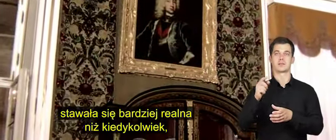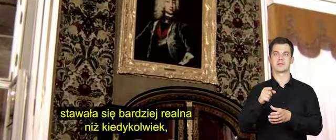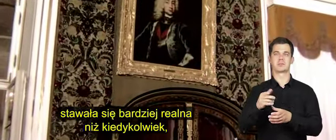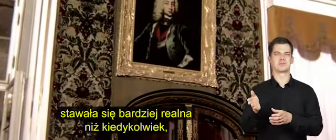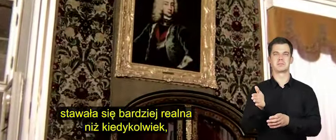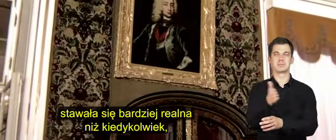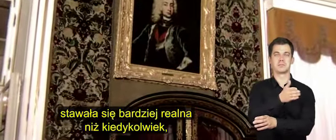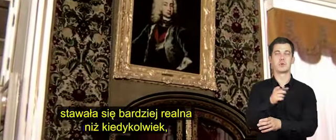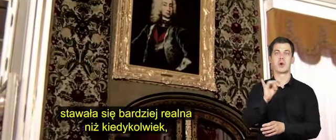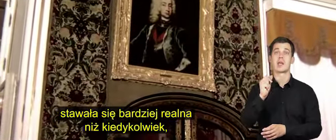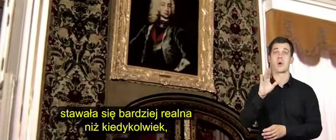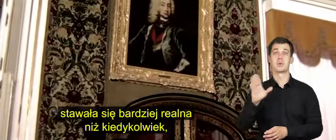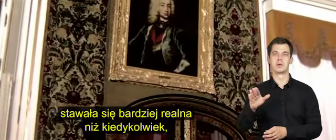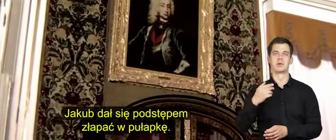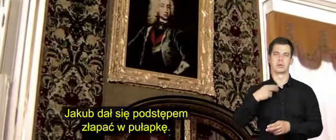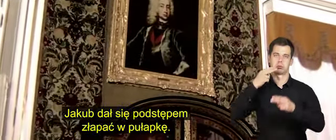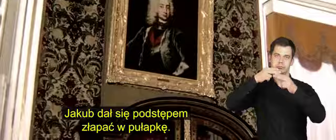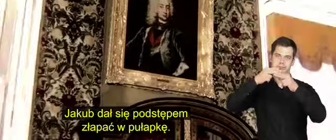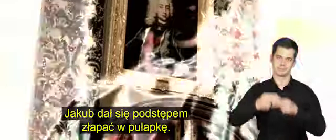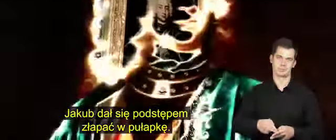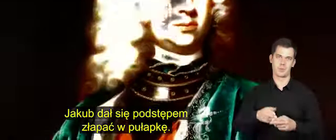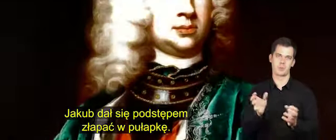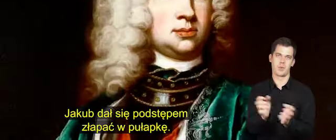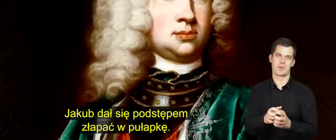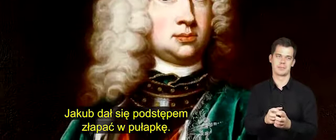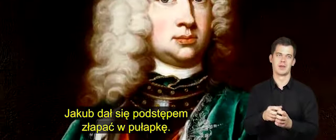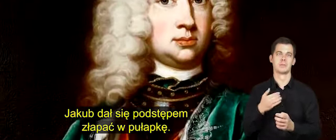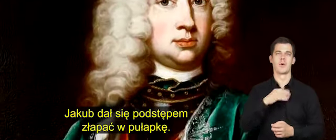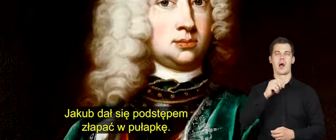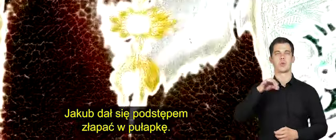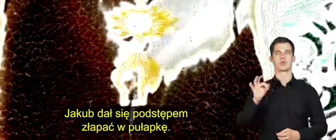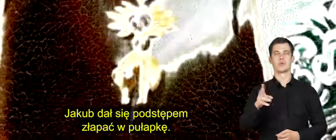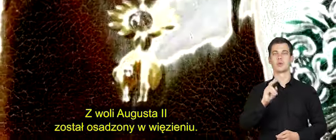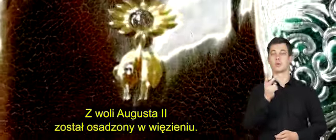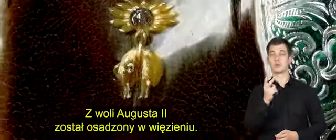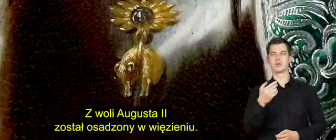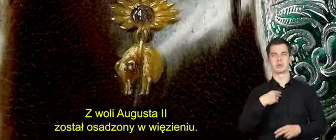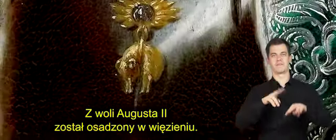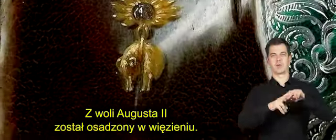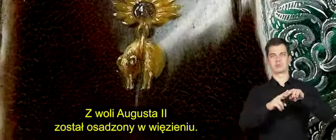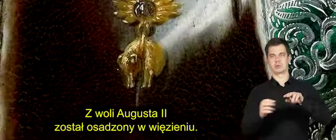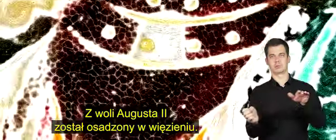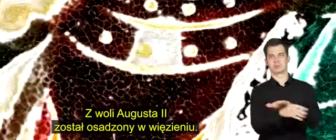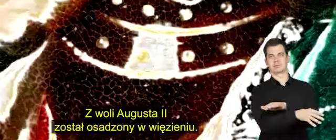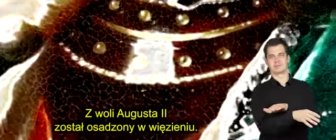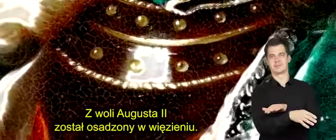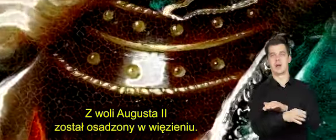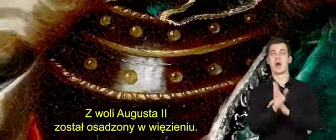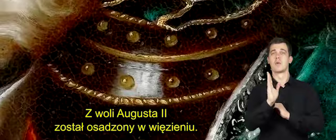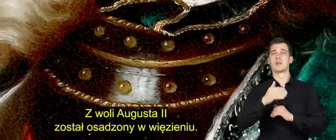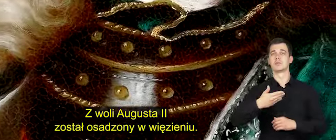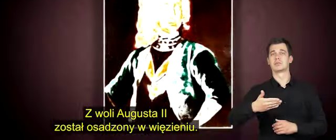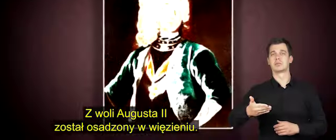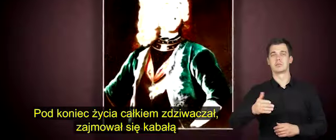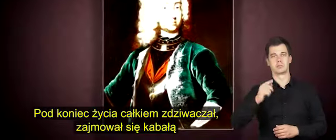stawała się bardziej realna niż kiedykolwiek, Jakub dał się podstępem złapać w pułapkę. Z woli Augusta II został osadzony w